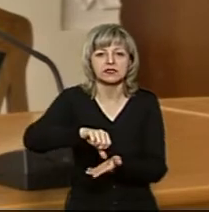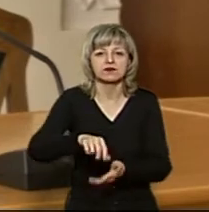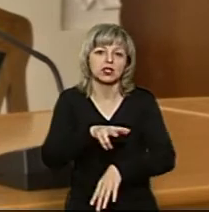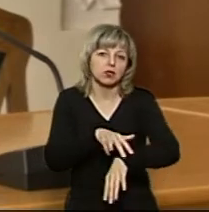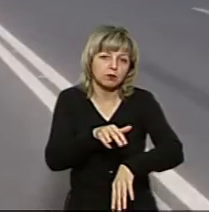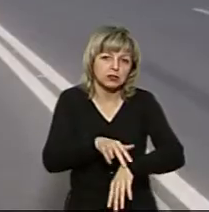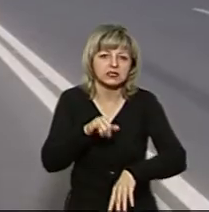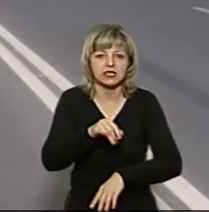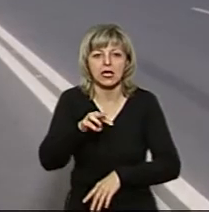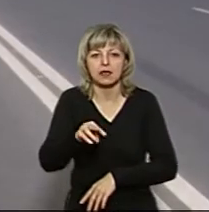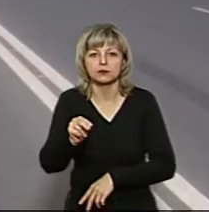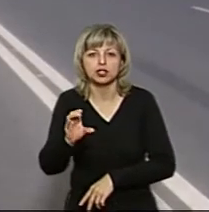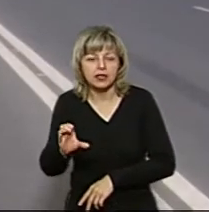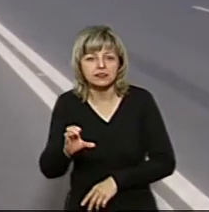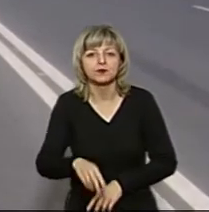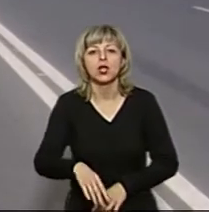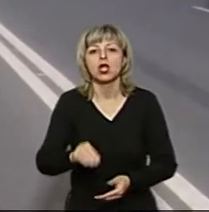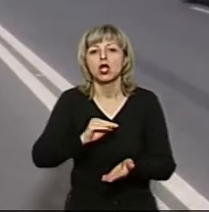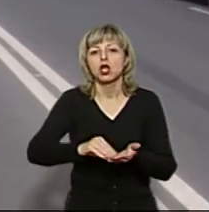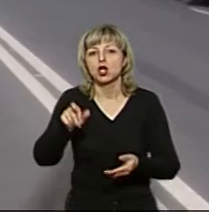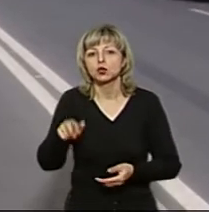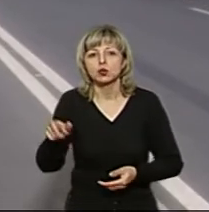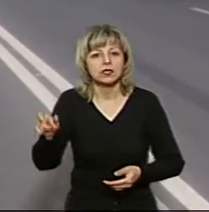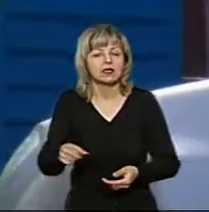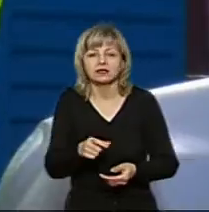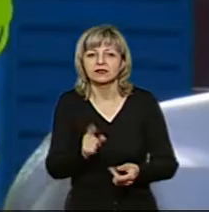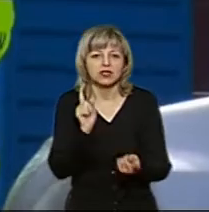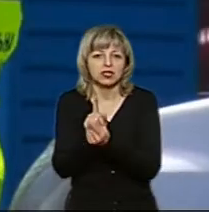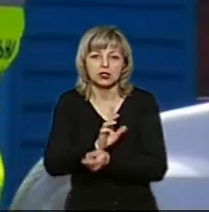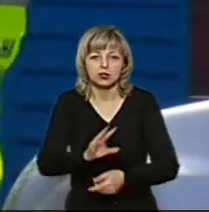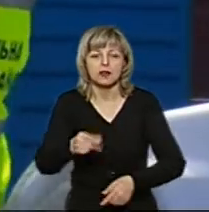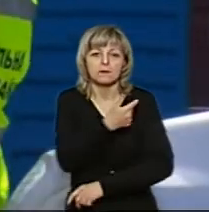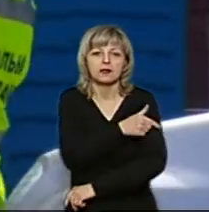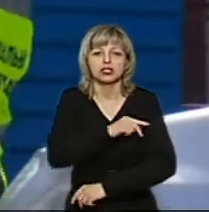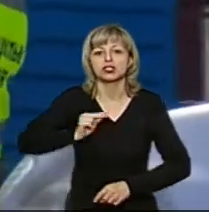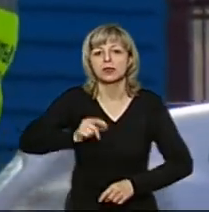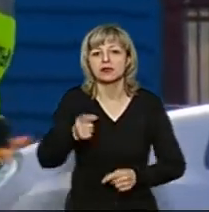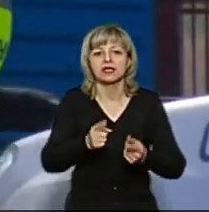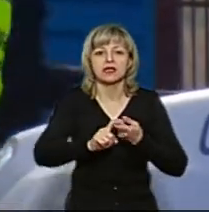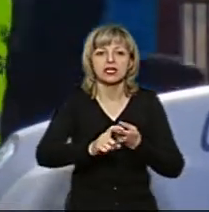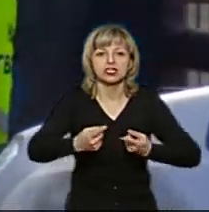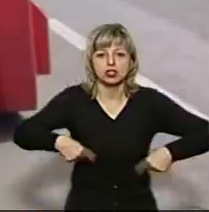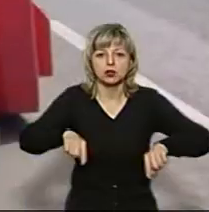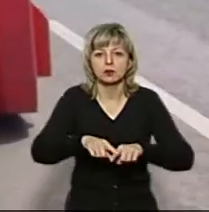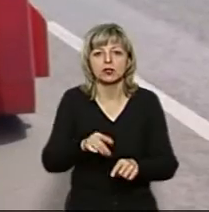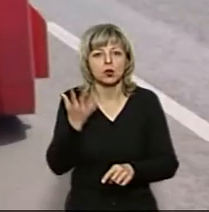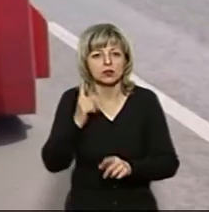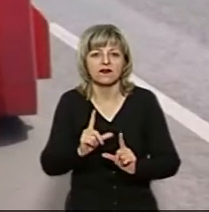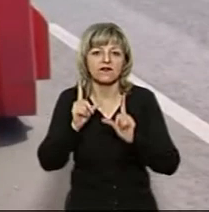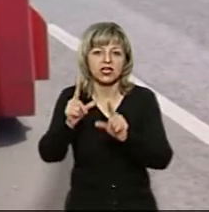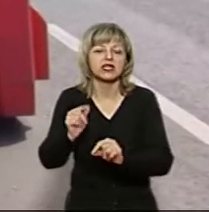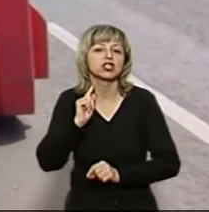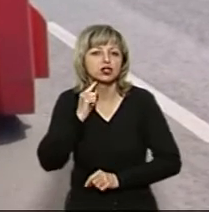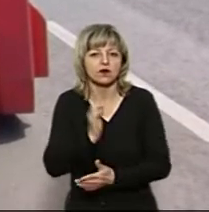і представники МЧС. Журналісти Суспільного не застали медичних працівників і на карантинному пункті при виїзді з